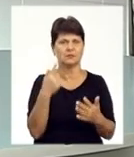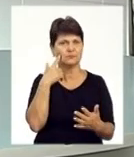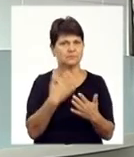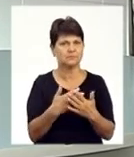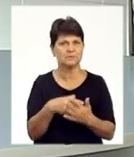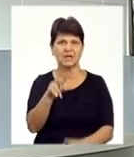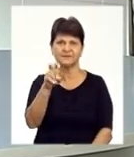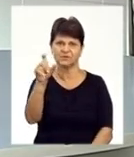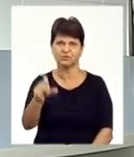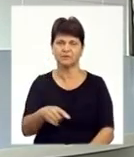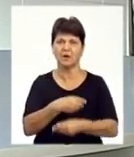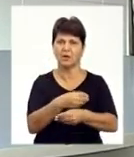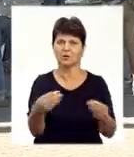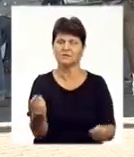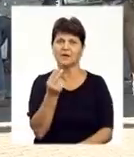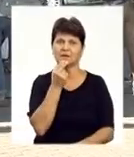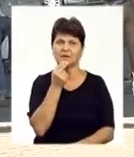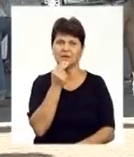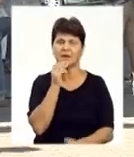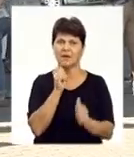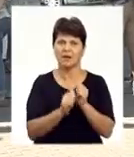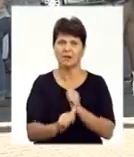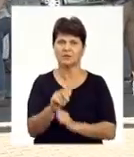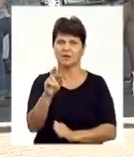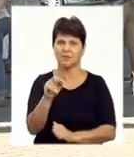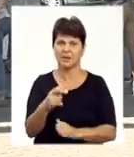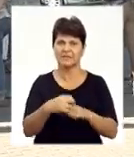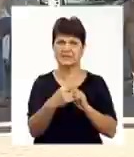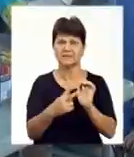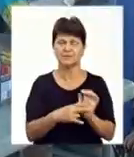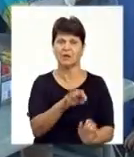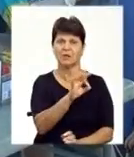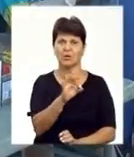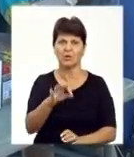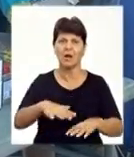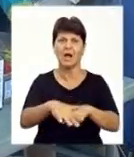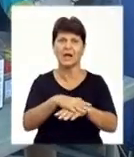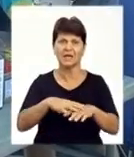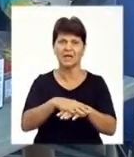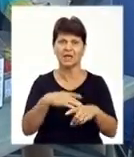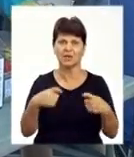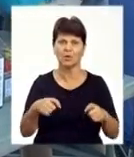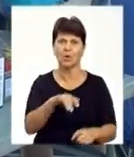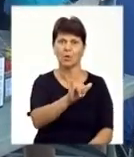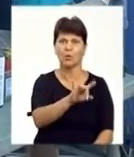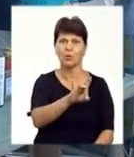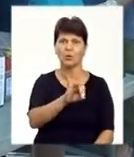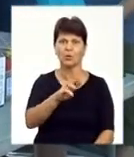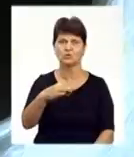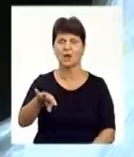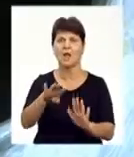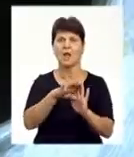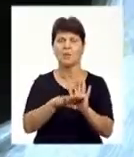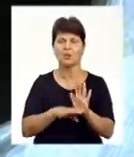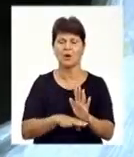200 осіб. Роздаватимуть їжу щоп'ятниці о 17-й годині біля ринку урожай. У рамках проєкту «Допоможемо вижити»